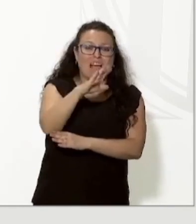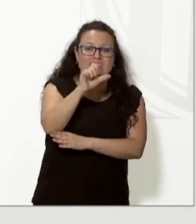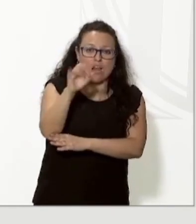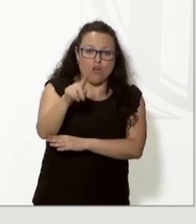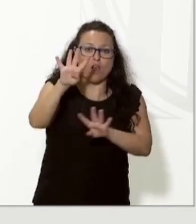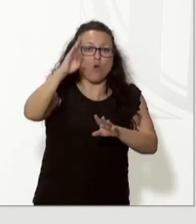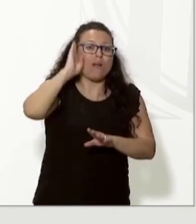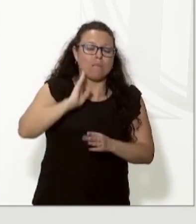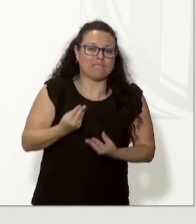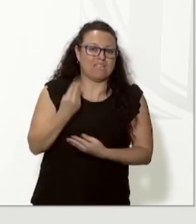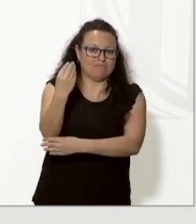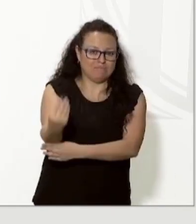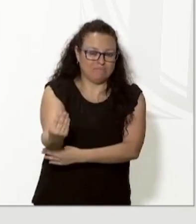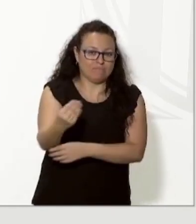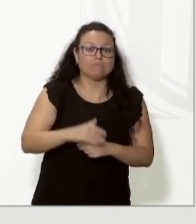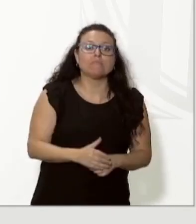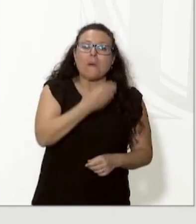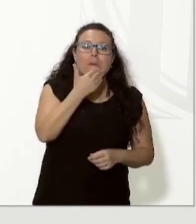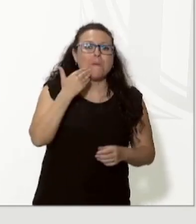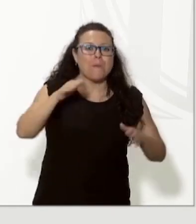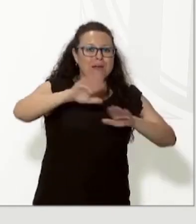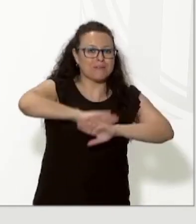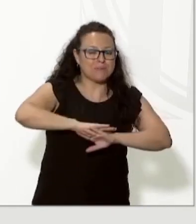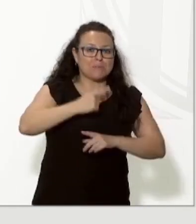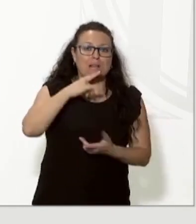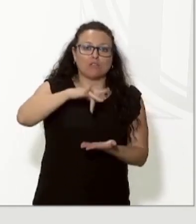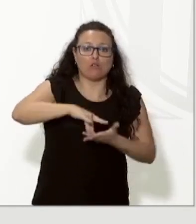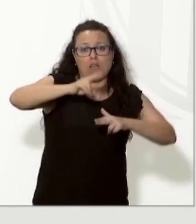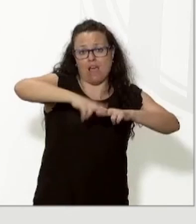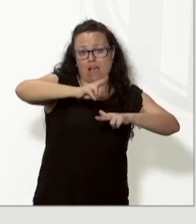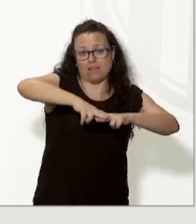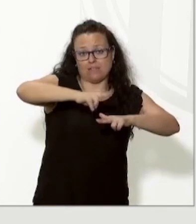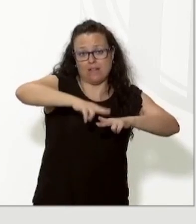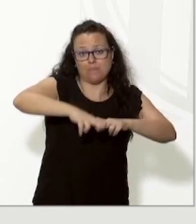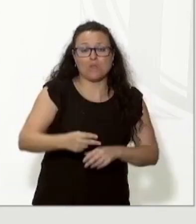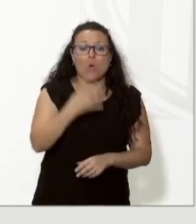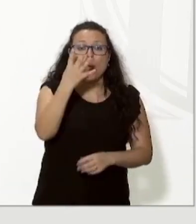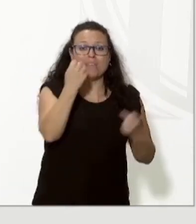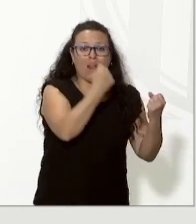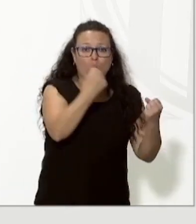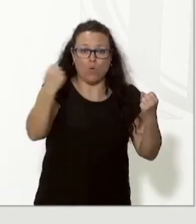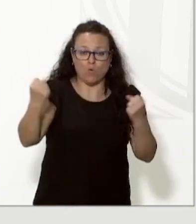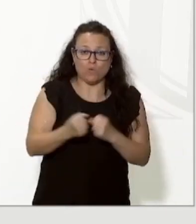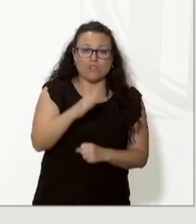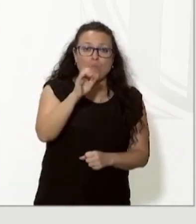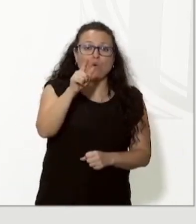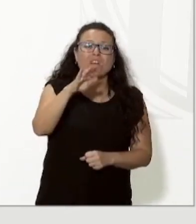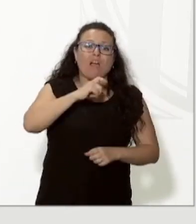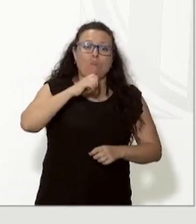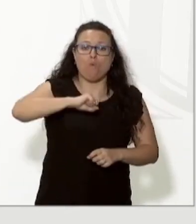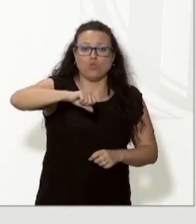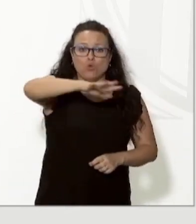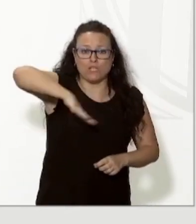a les 9 del matí i el vespre presidirà l'acte institucional a les quatre columnes de Puig i Cadafalc a Montjuïc.